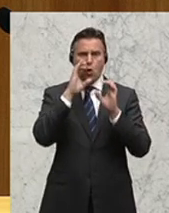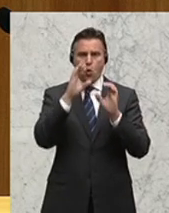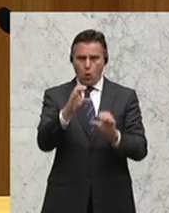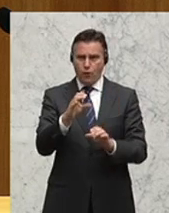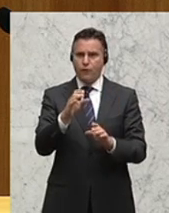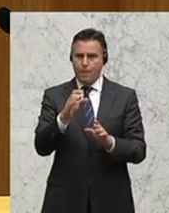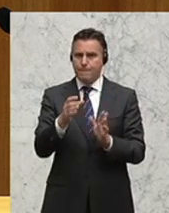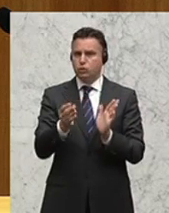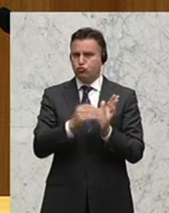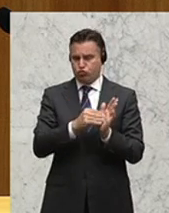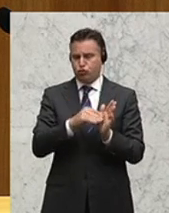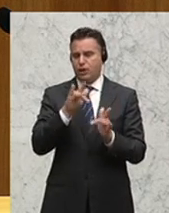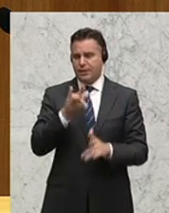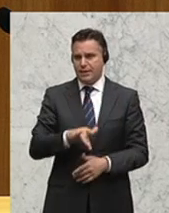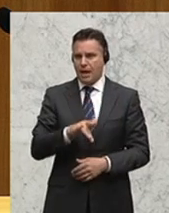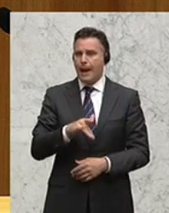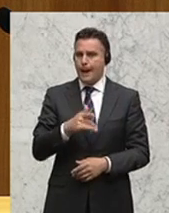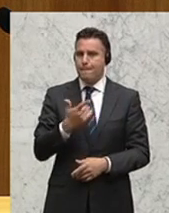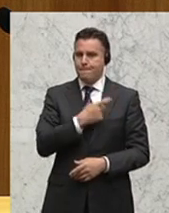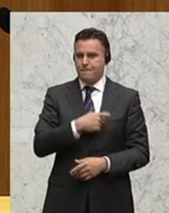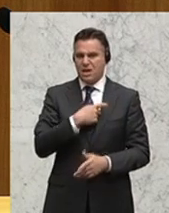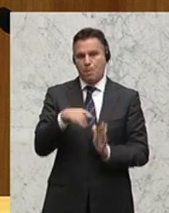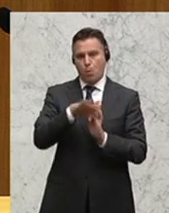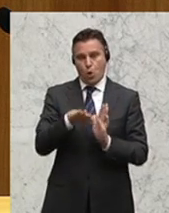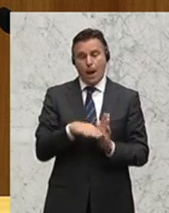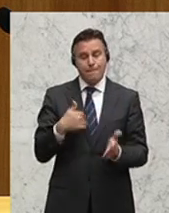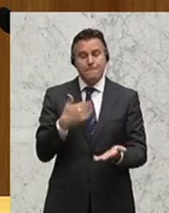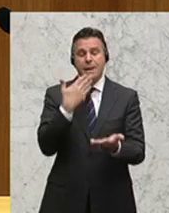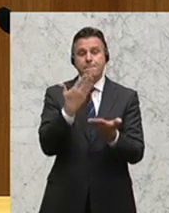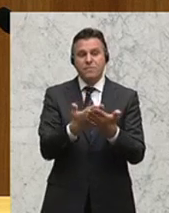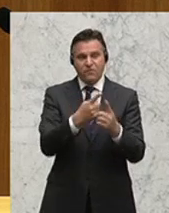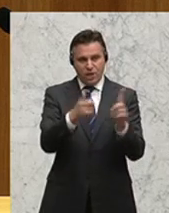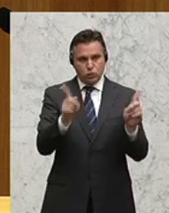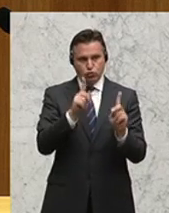-Parteiprogramm nachlesen, eine Lektüre, die ich Ihnen nur empfehlen kann, meine sehr geehrten Damen und Herren.